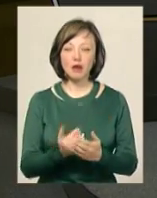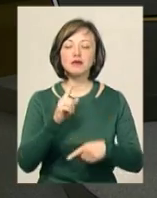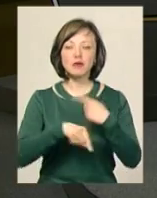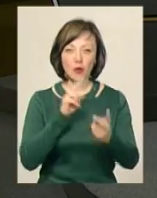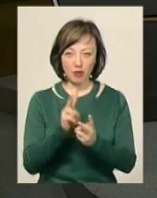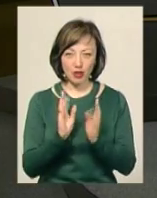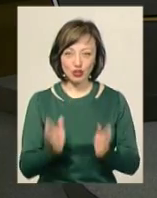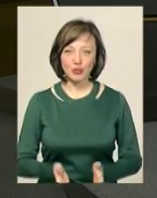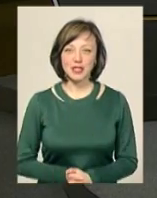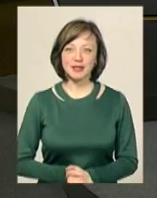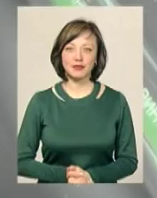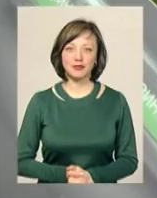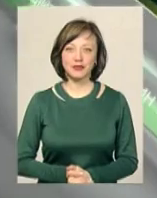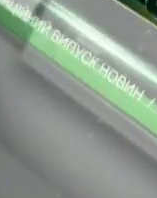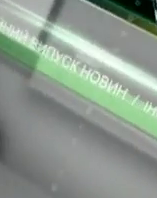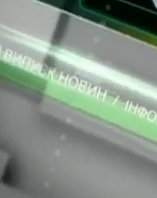Побачимось!